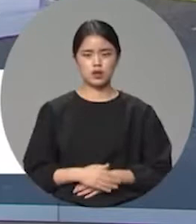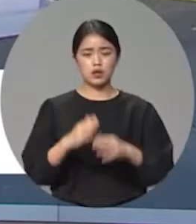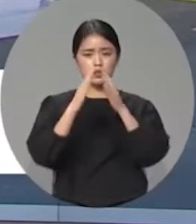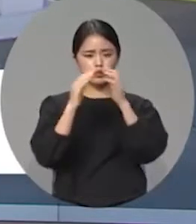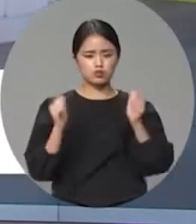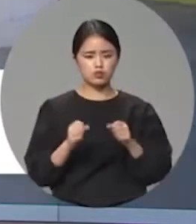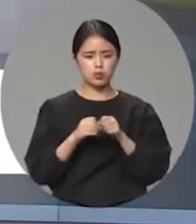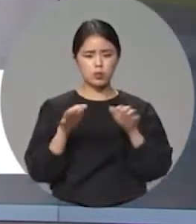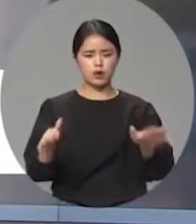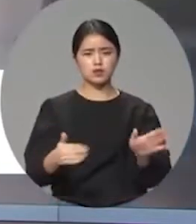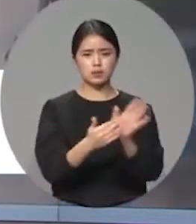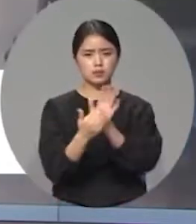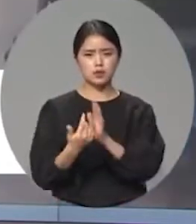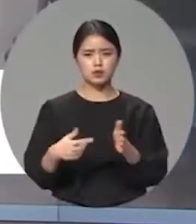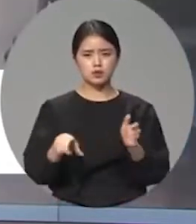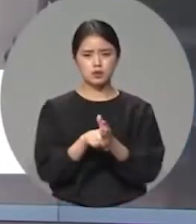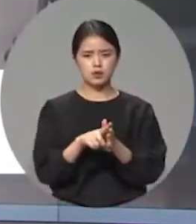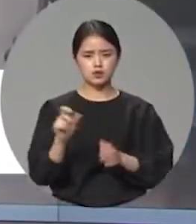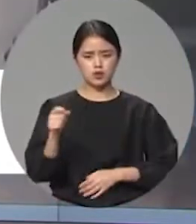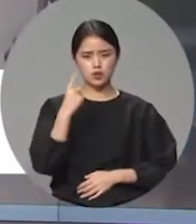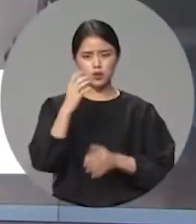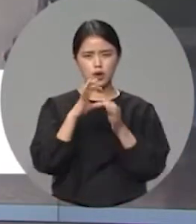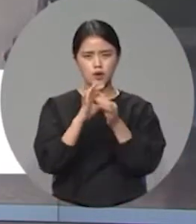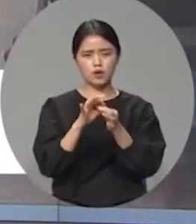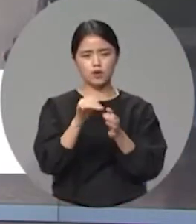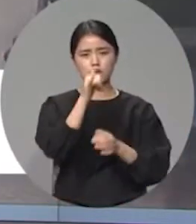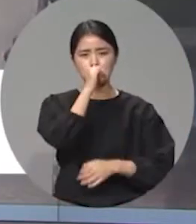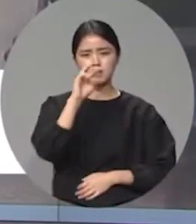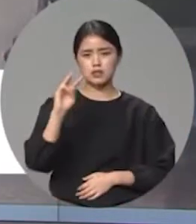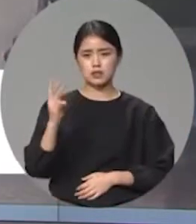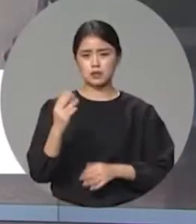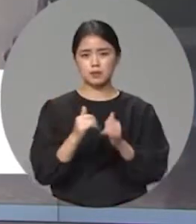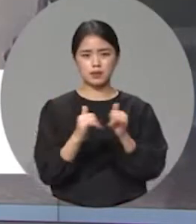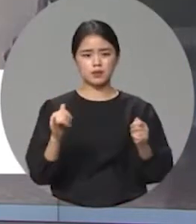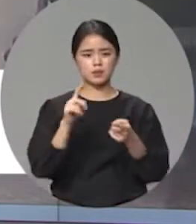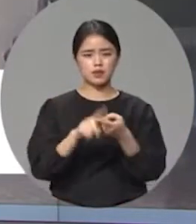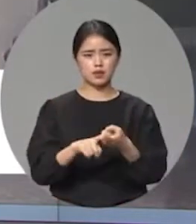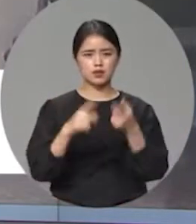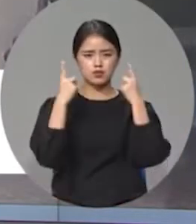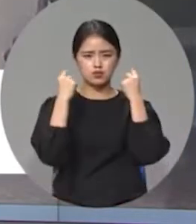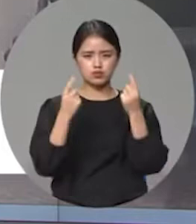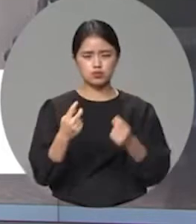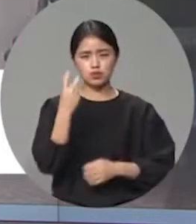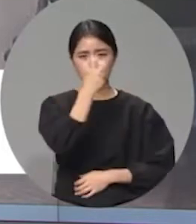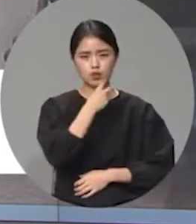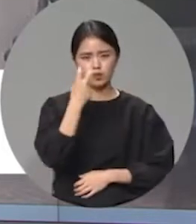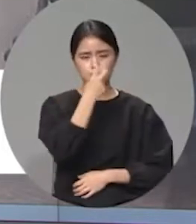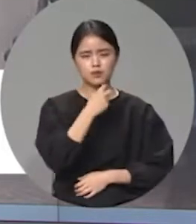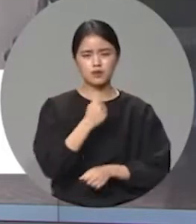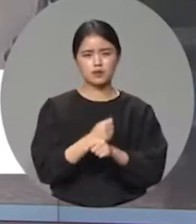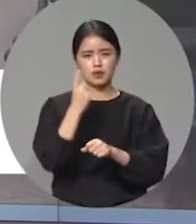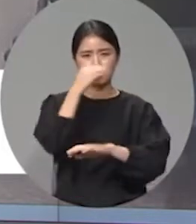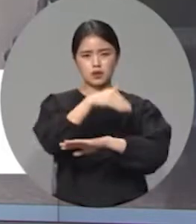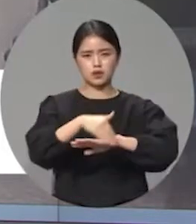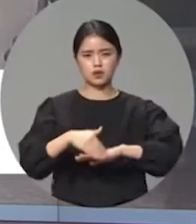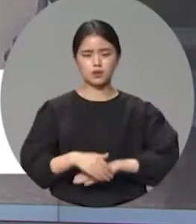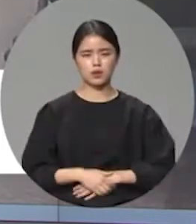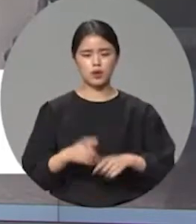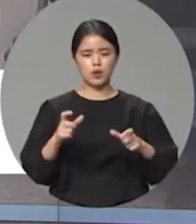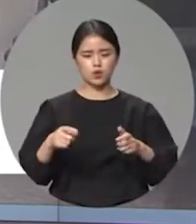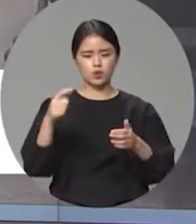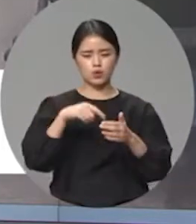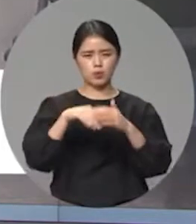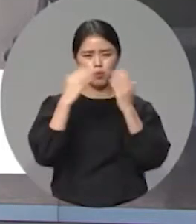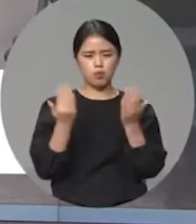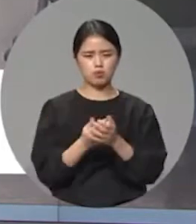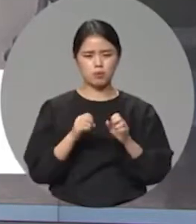전라북도는 확산 차단을 위해서 역학적 관련이 있는 300여 명에 대해 주기적인 검사로 관리를 하기로 했습니다. 도내 전